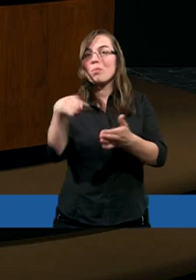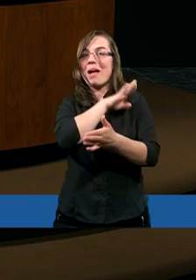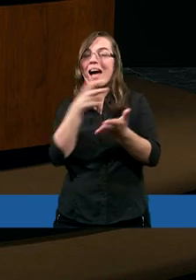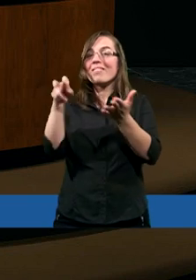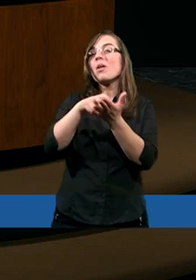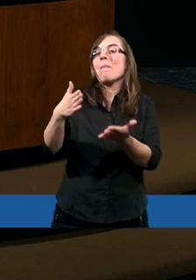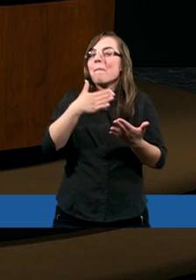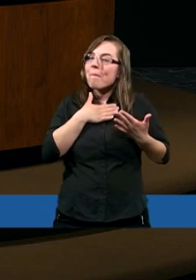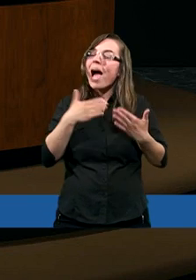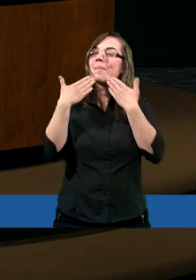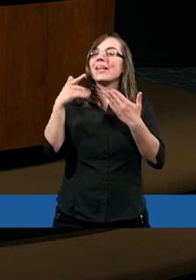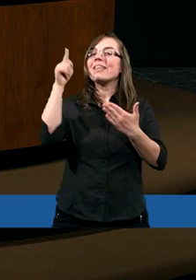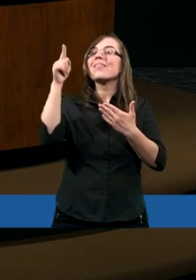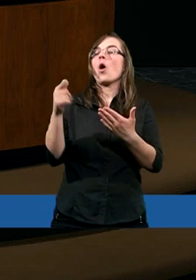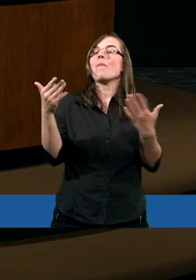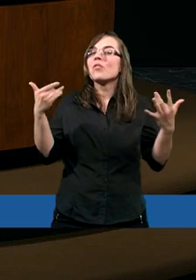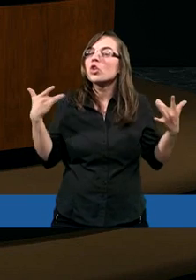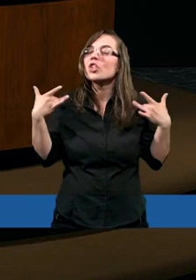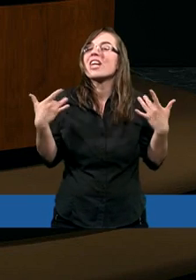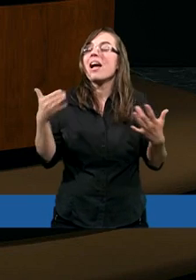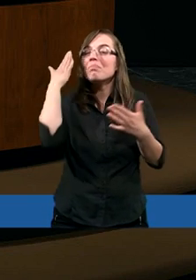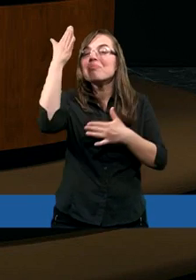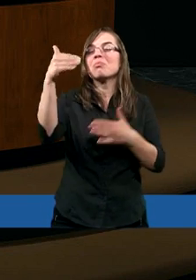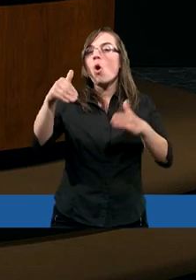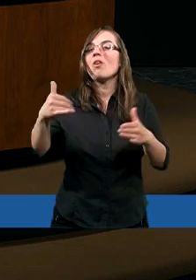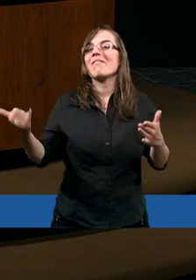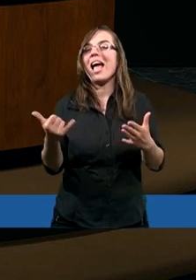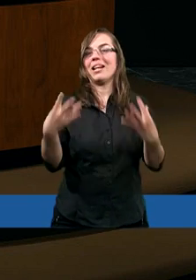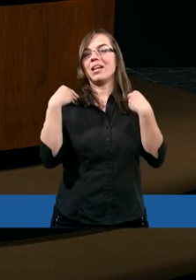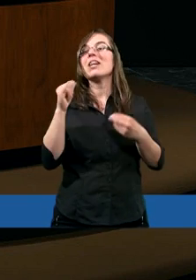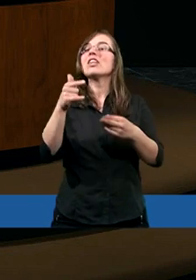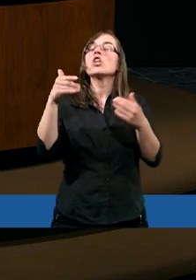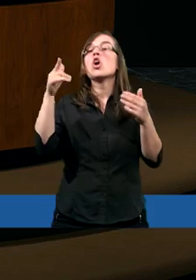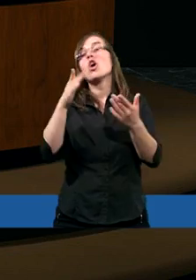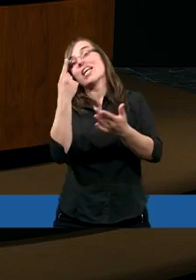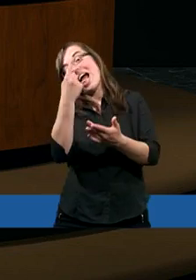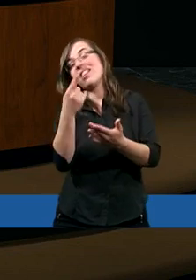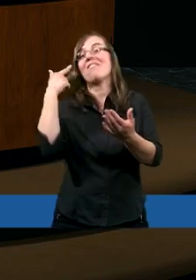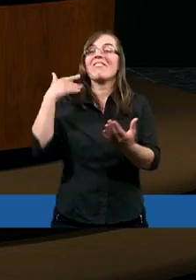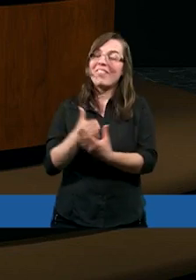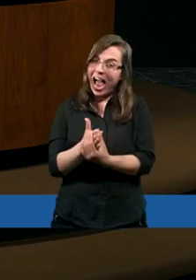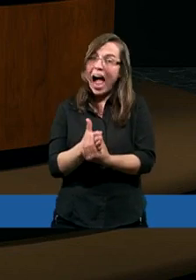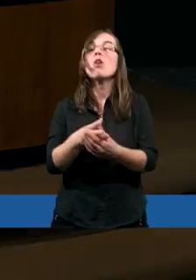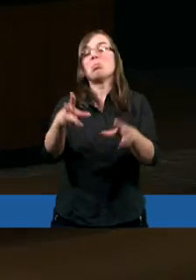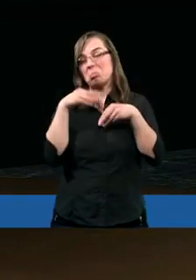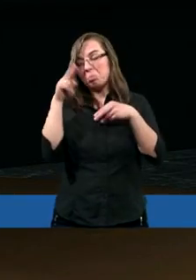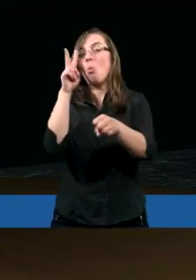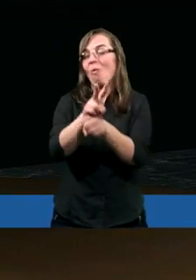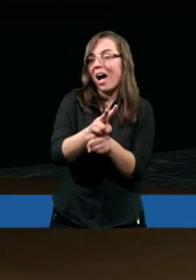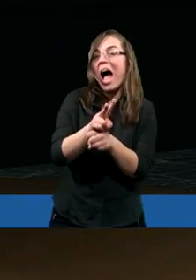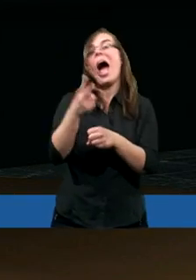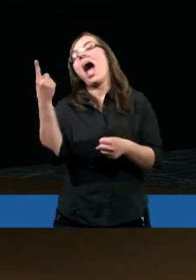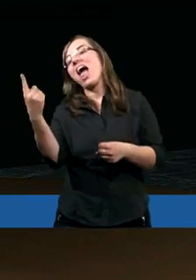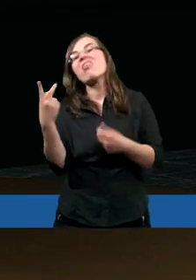to jest właśnie, że każdy może to poznać, ale jedni mogą w to uwierzyć, drudzy nie. Mogą to przyjąć lub też nie. Czyli chodzi o ten